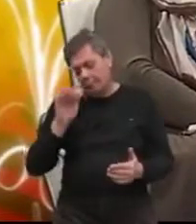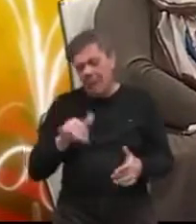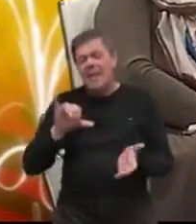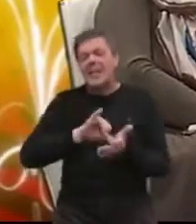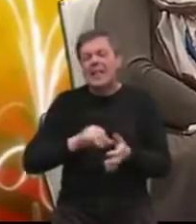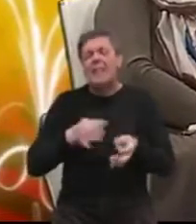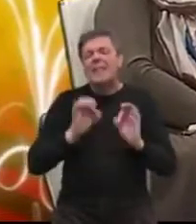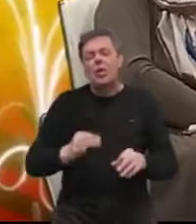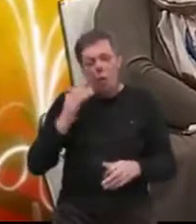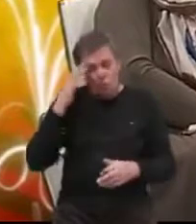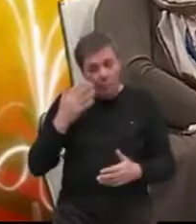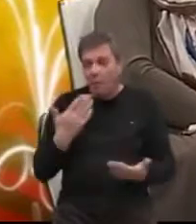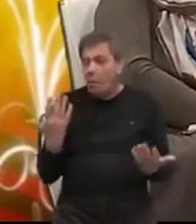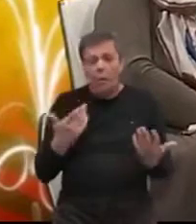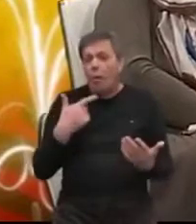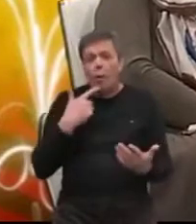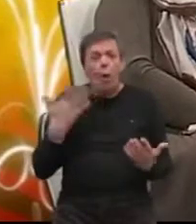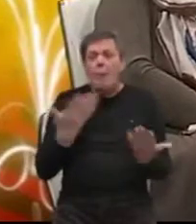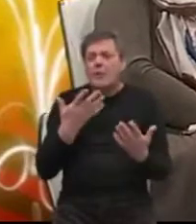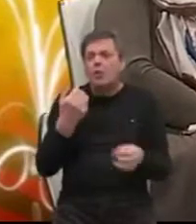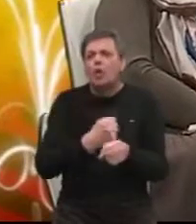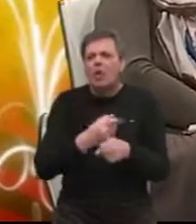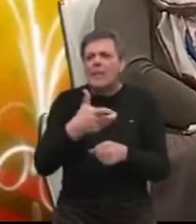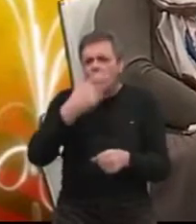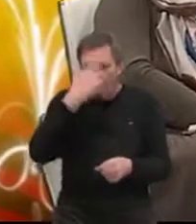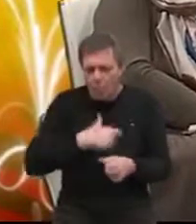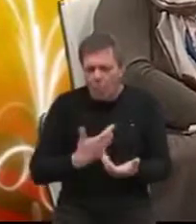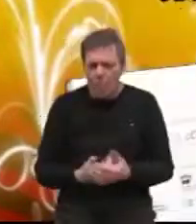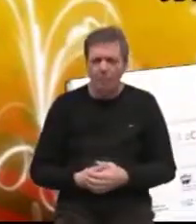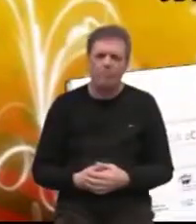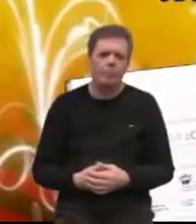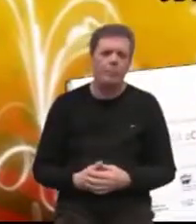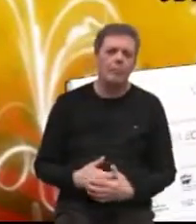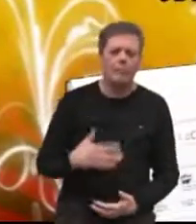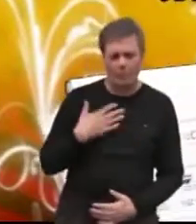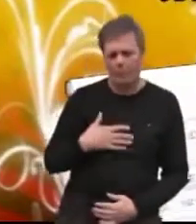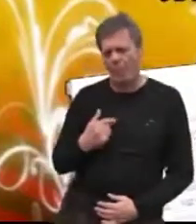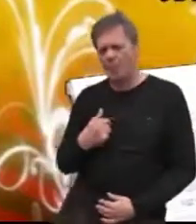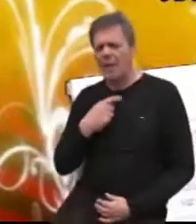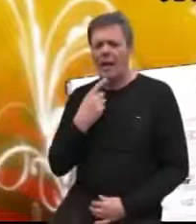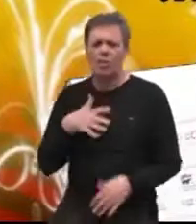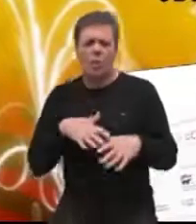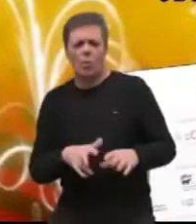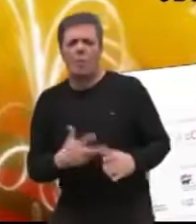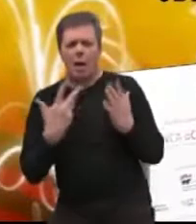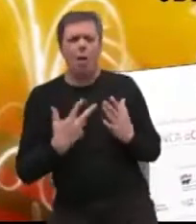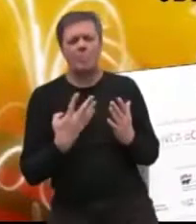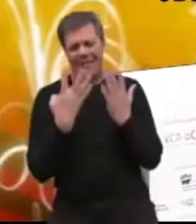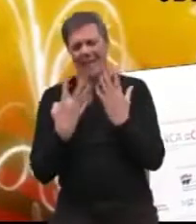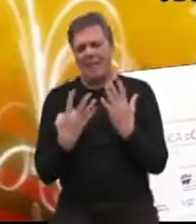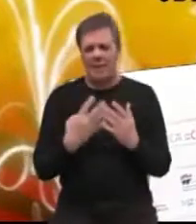skrb koji isto tako ne znaju šta da rade sa tom osobom. Ja bih samo htjela naglasiti ljudima 8. i 9.